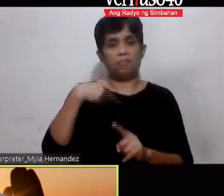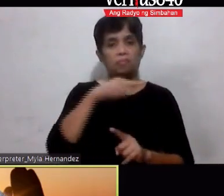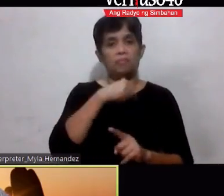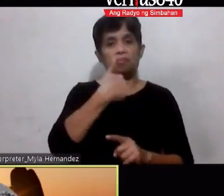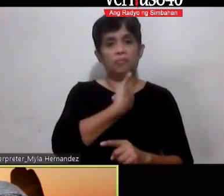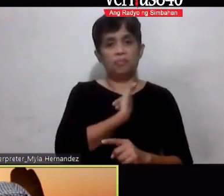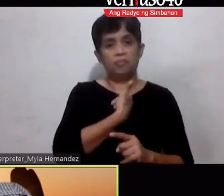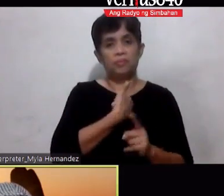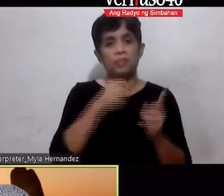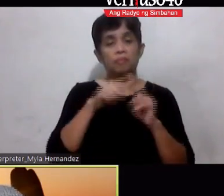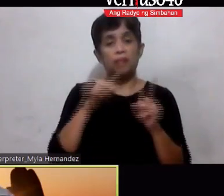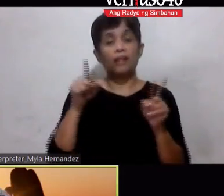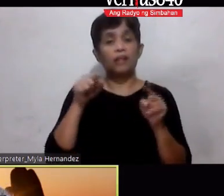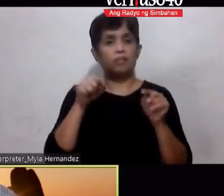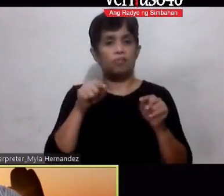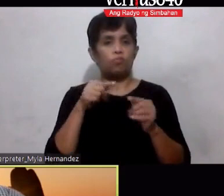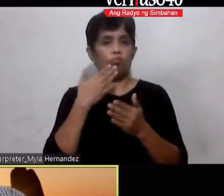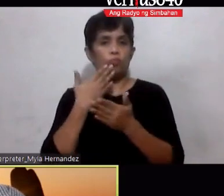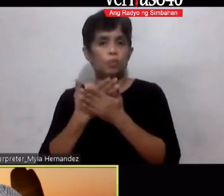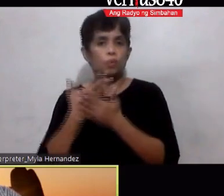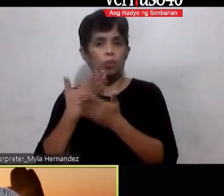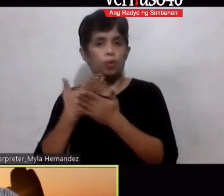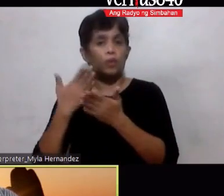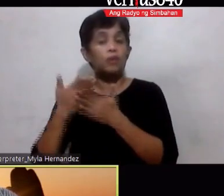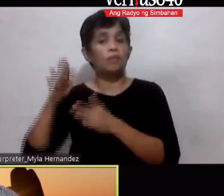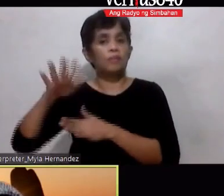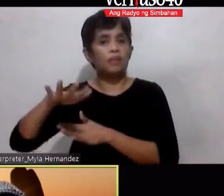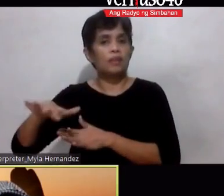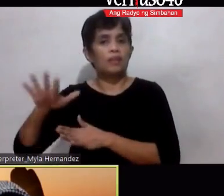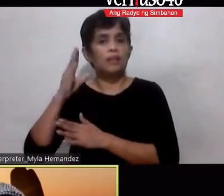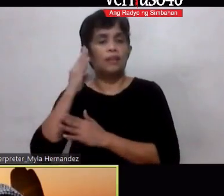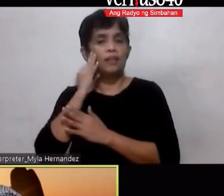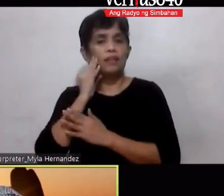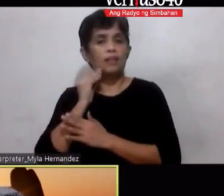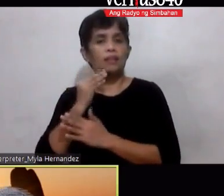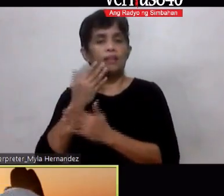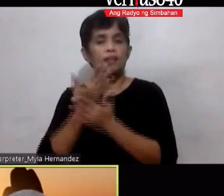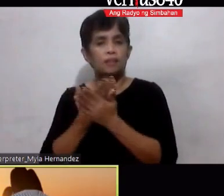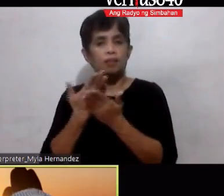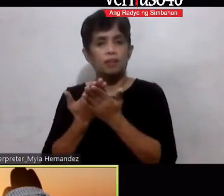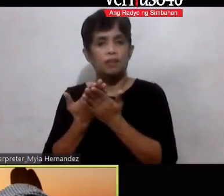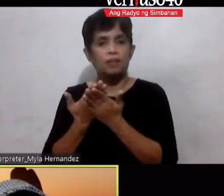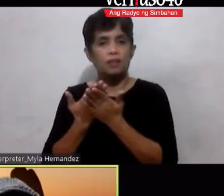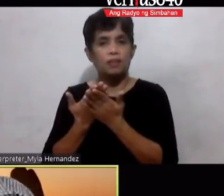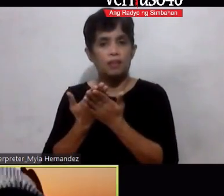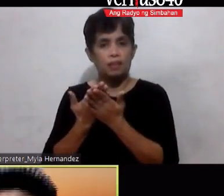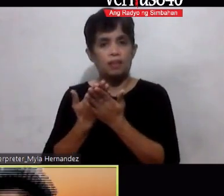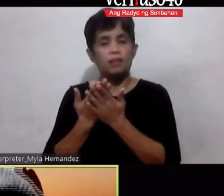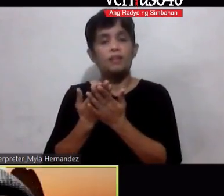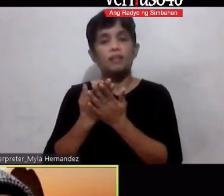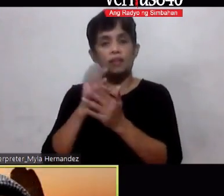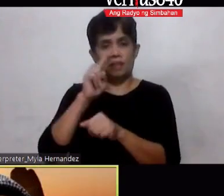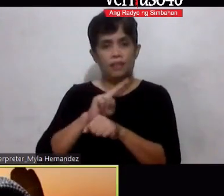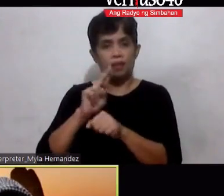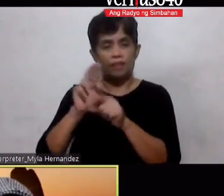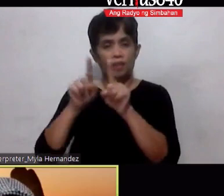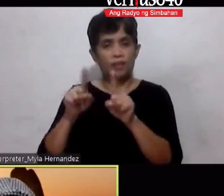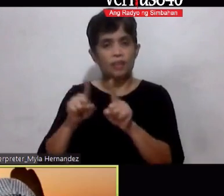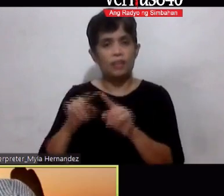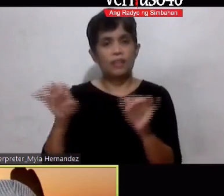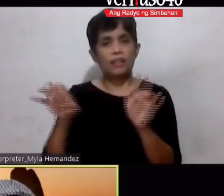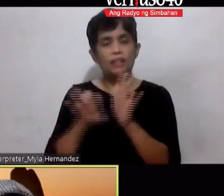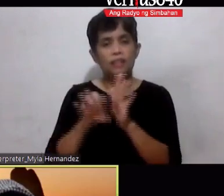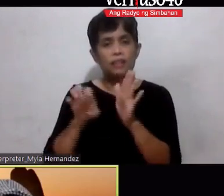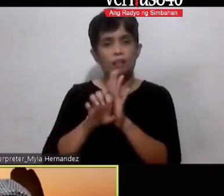Ang nakakatuwa naman po Yung mga pinagdaanan nila Na nakabuti naman din po Sa kanila Eh gawitin po din natin Katulad nga po yung